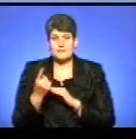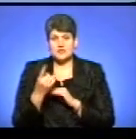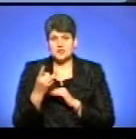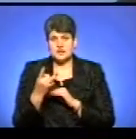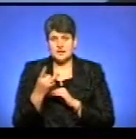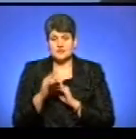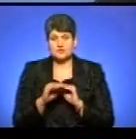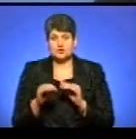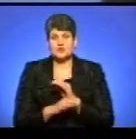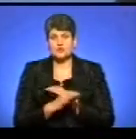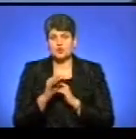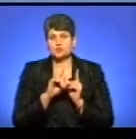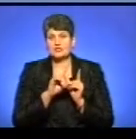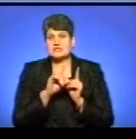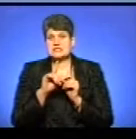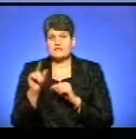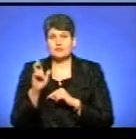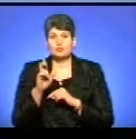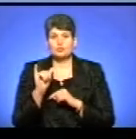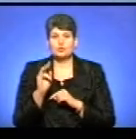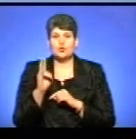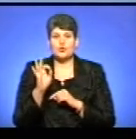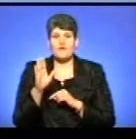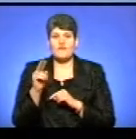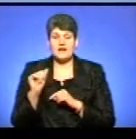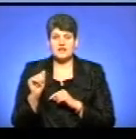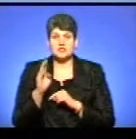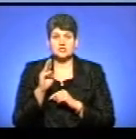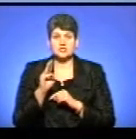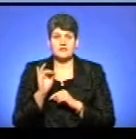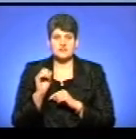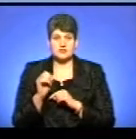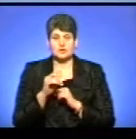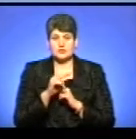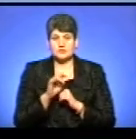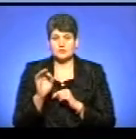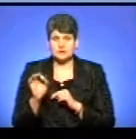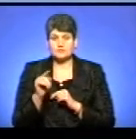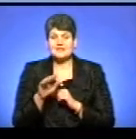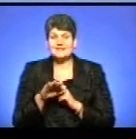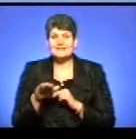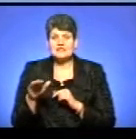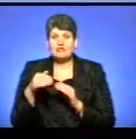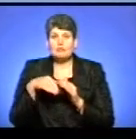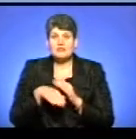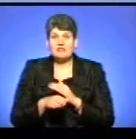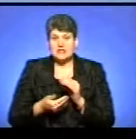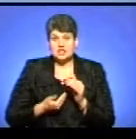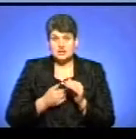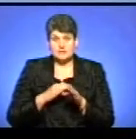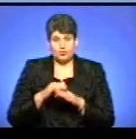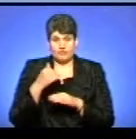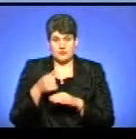дідачок зі Сходу завіз, на Буковель, Шевченка Олександра Леонідовича, що ті діти в підвалах жили цілий рік.